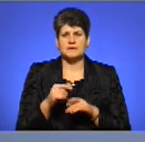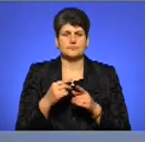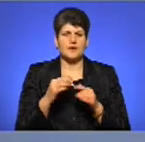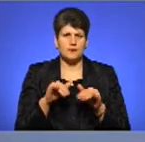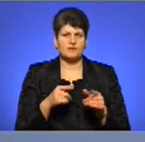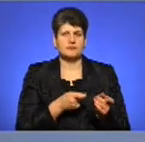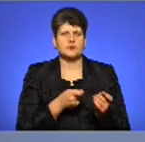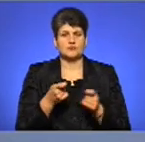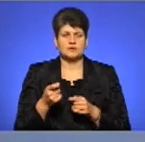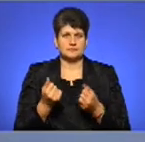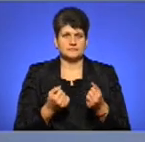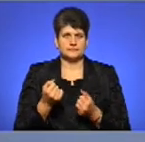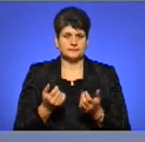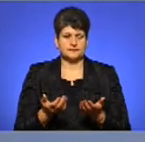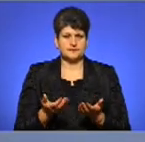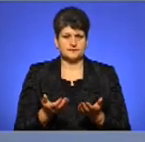цей автомобіль.